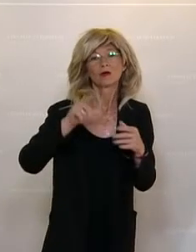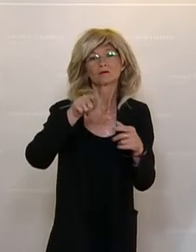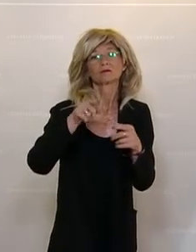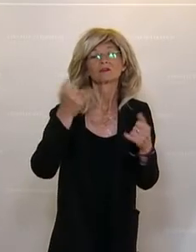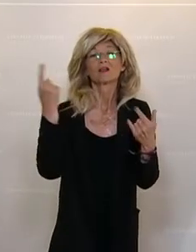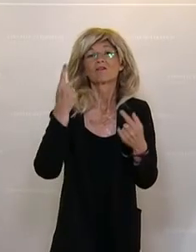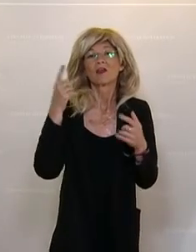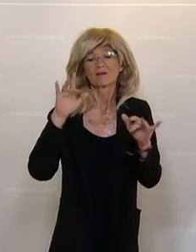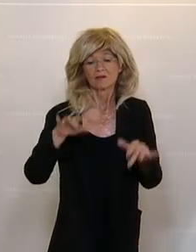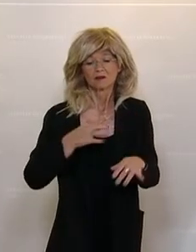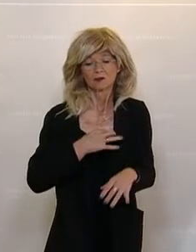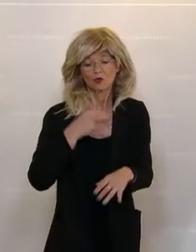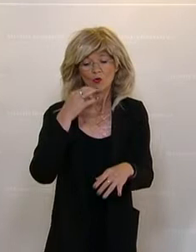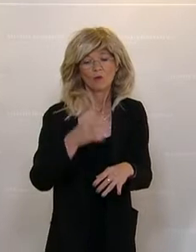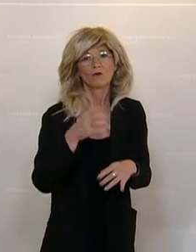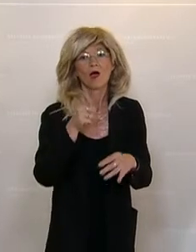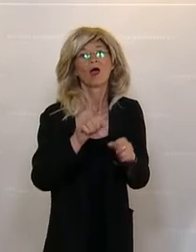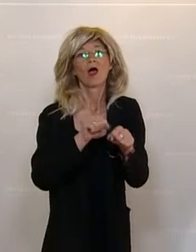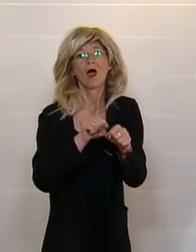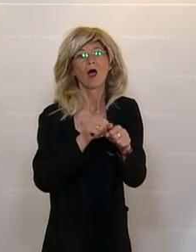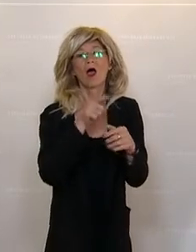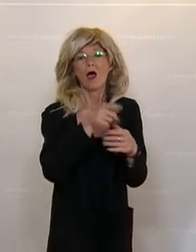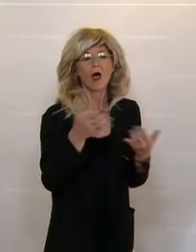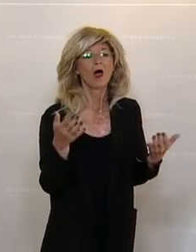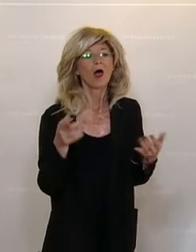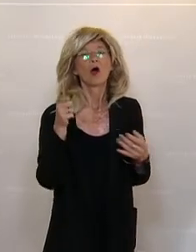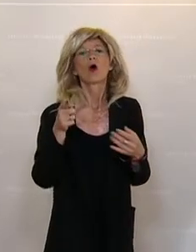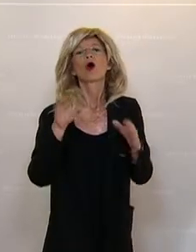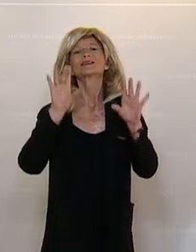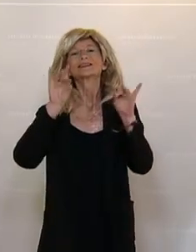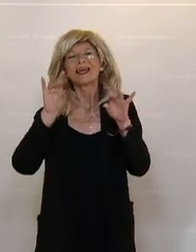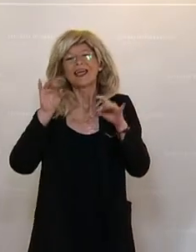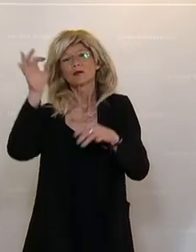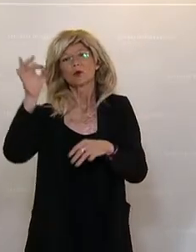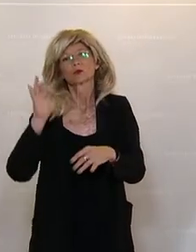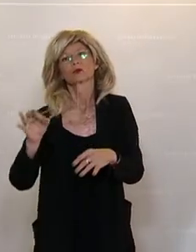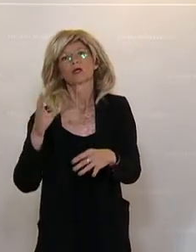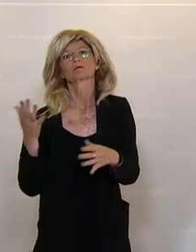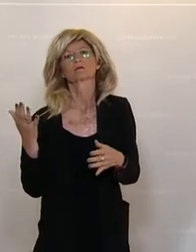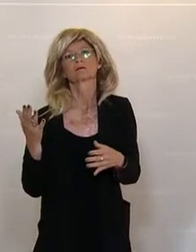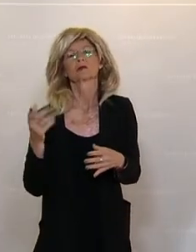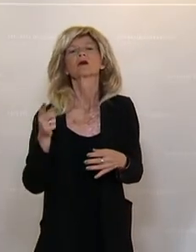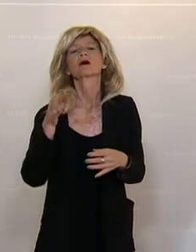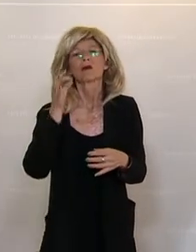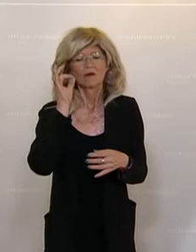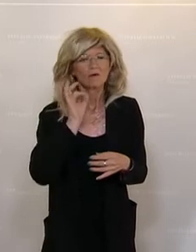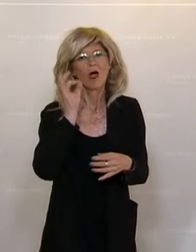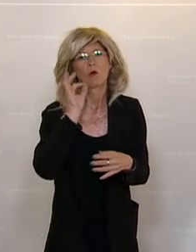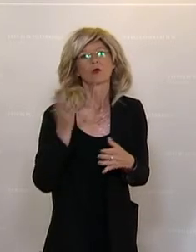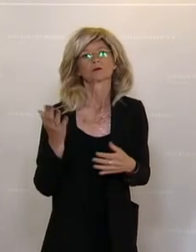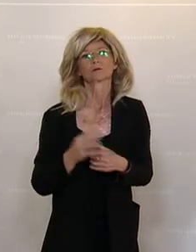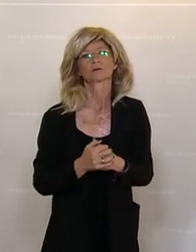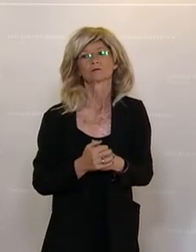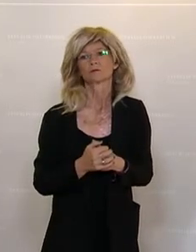Opfer häuslicher Gewalt sind männlich und 10 Prozent der Gefährder sind weiblich. Wir müssen auch an dieser Stelle den Männern und Burschen die